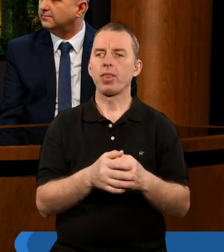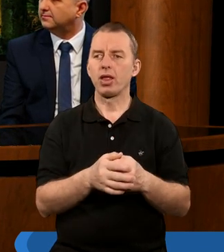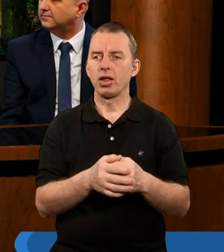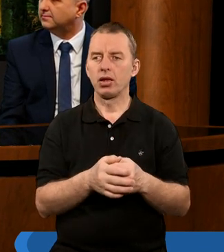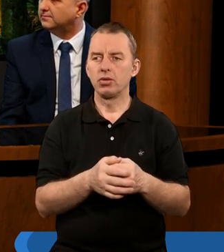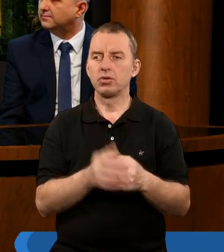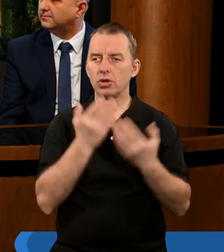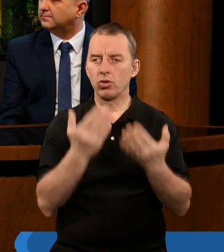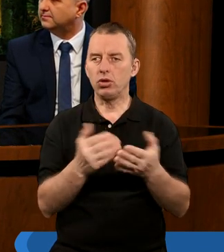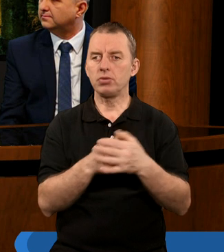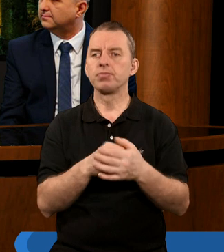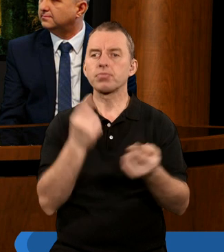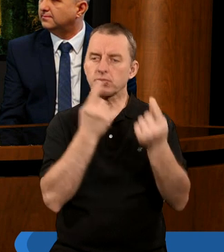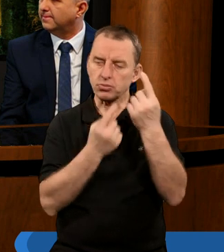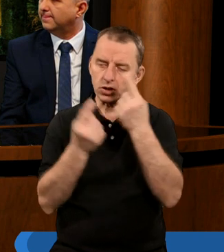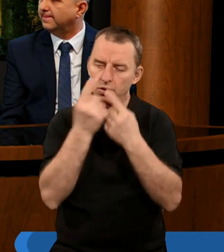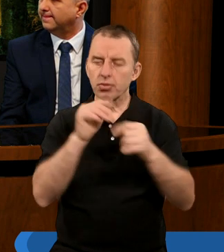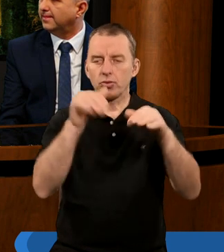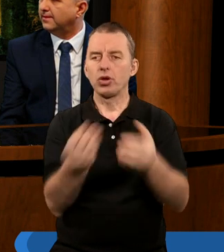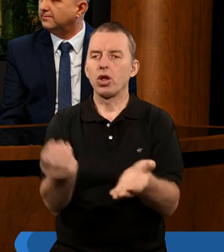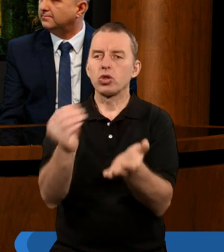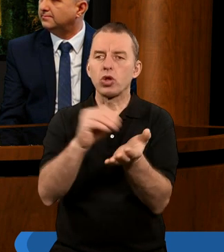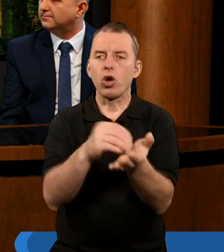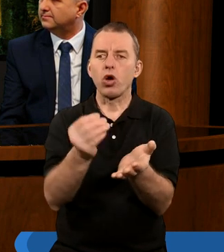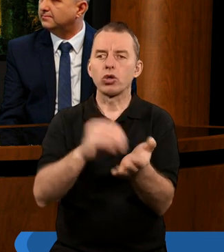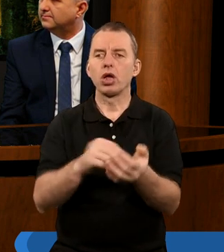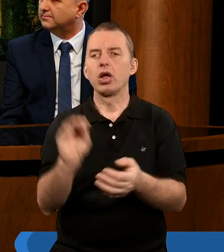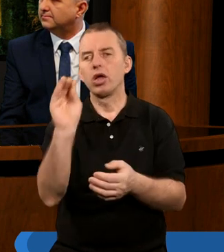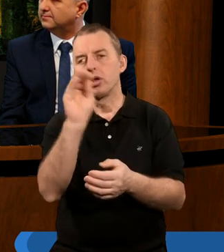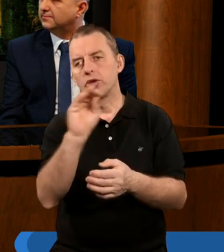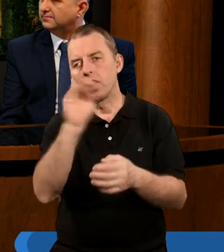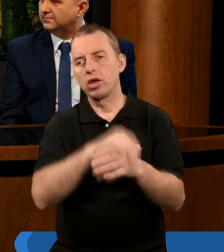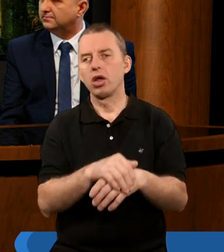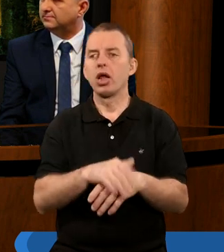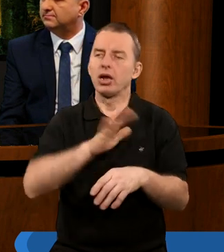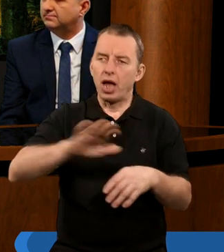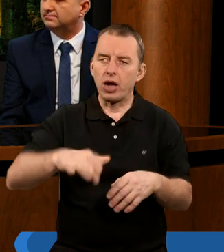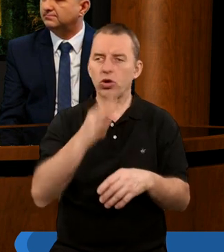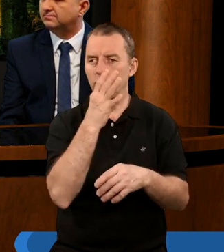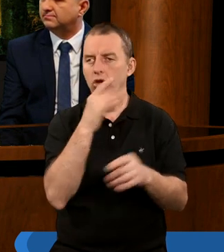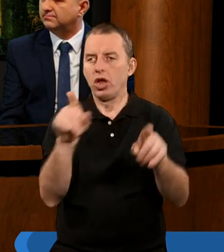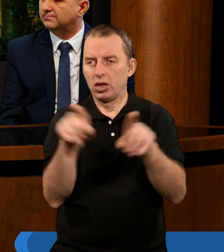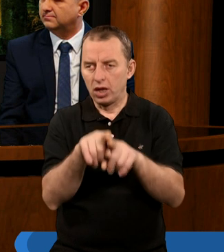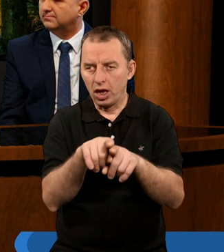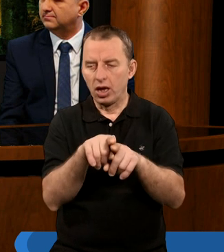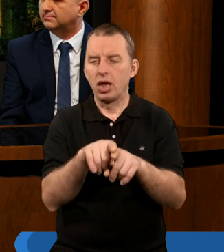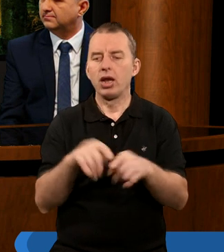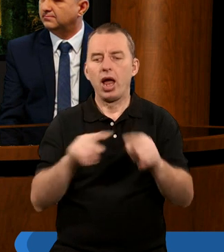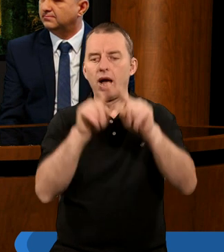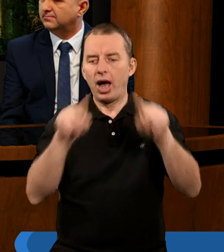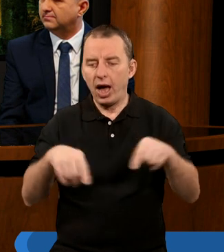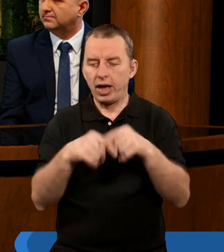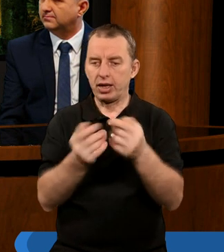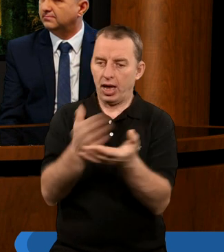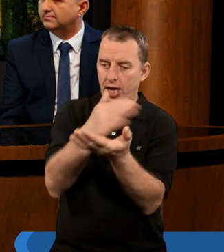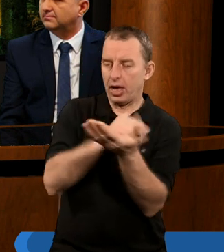Tak, dziękuję. Myślę, że nawet moglibyśmy dodać do tego jeszcze i naród żydowski, który też nawet na kartach Ewangelii jest